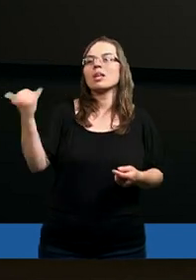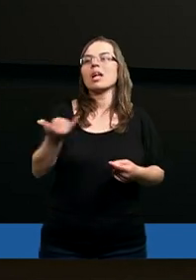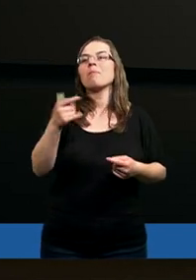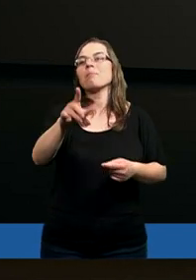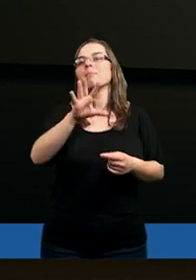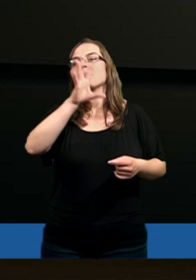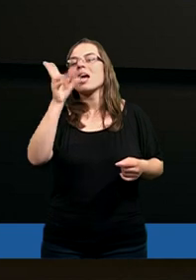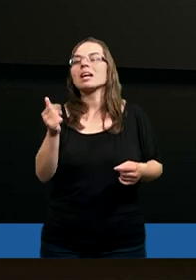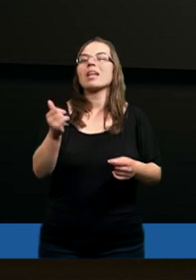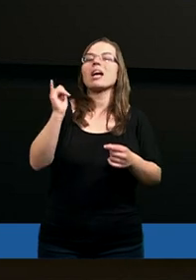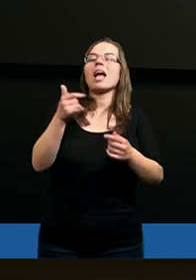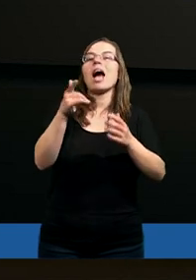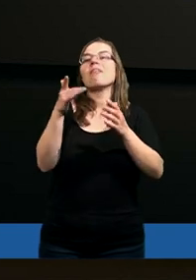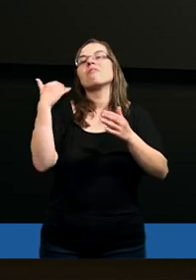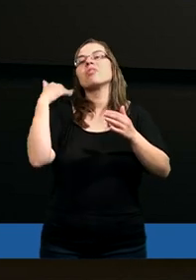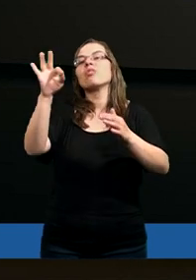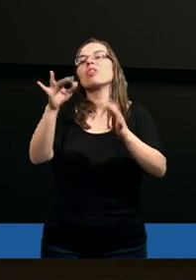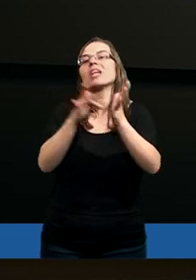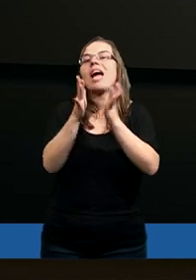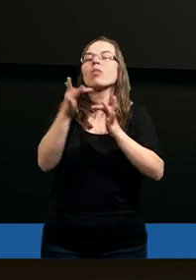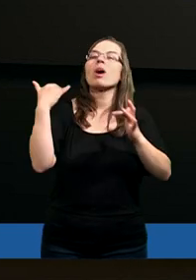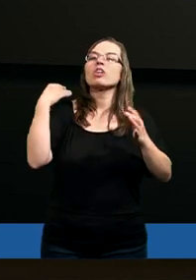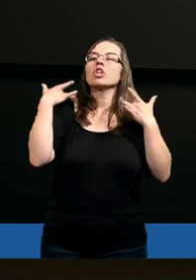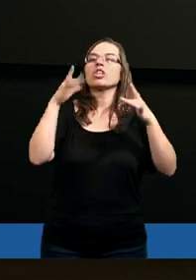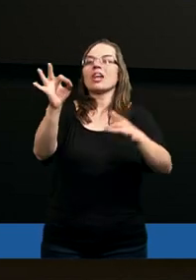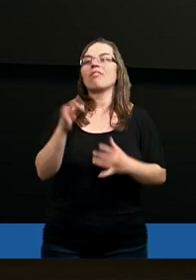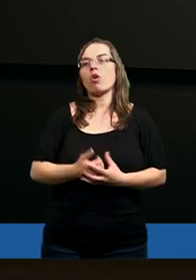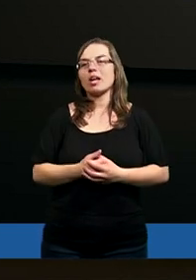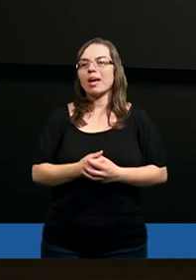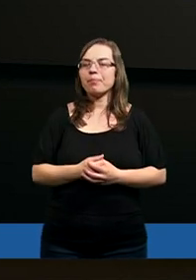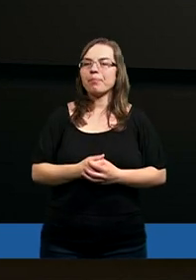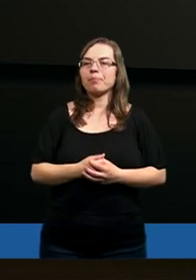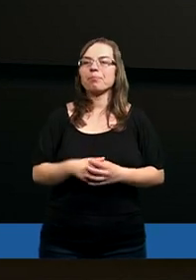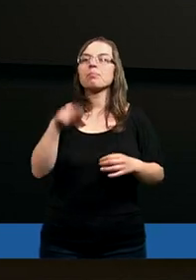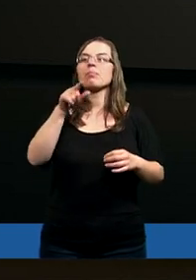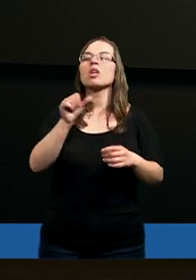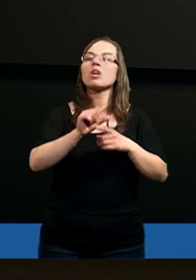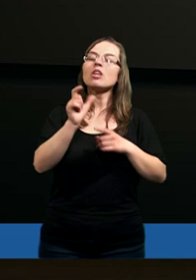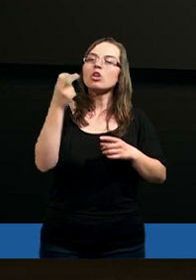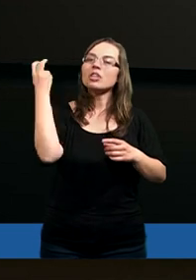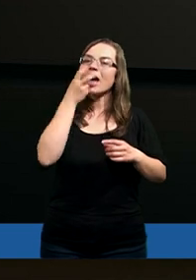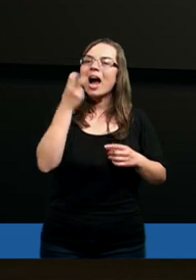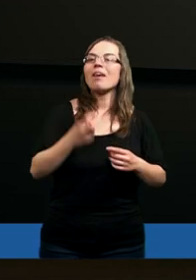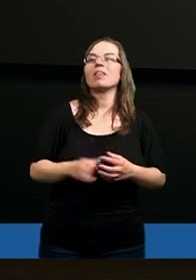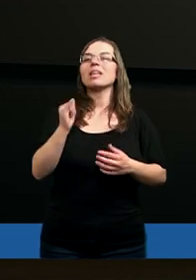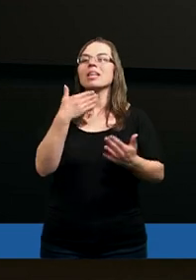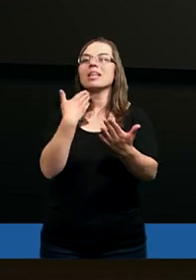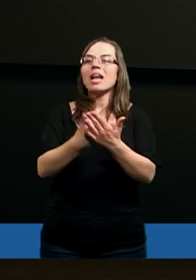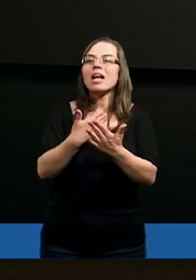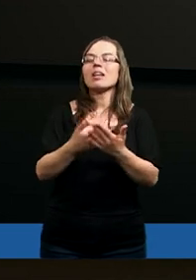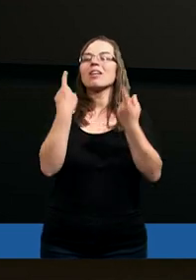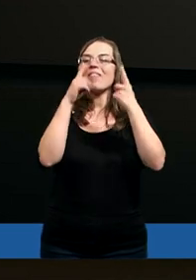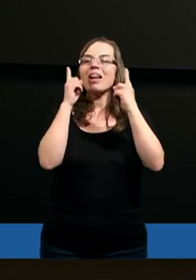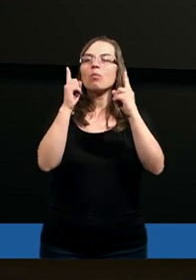rośnie coś tak pięknego, jak Kościół Jezusa Chrystusa. Więc atakował. I często skutecznie. Często skutecznie. I